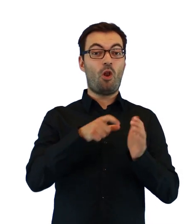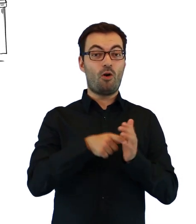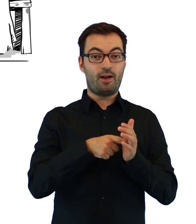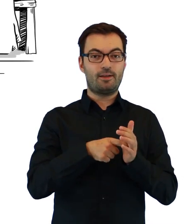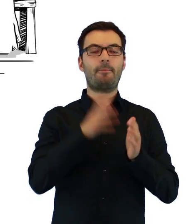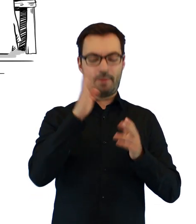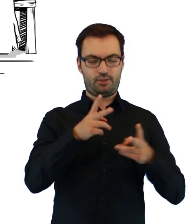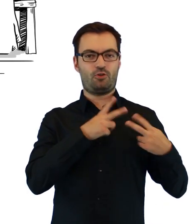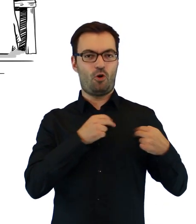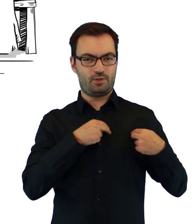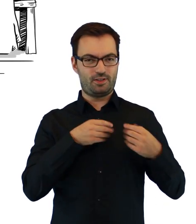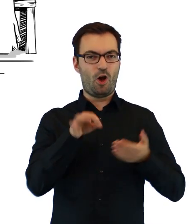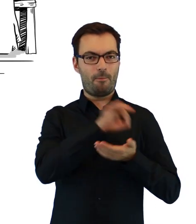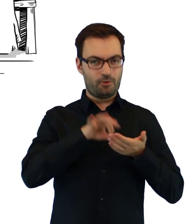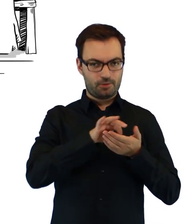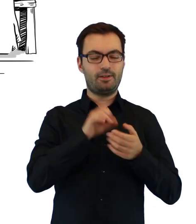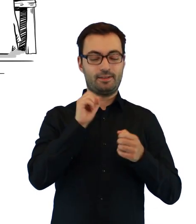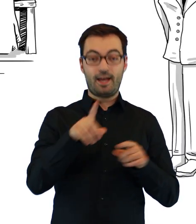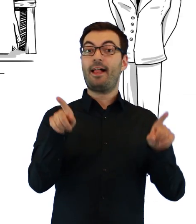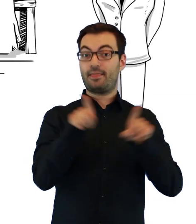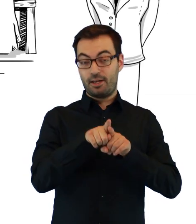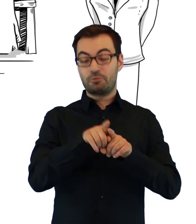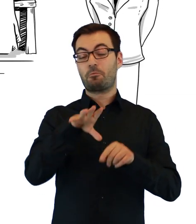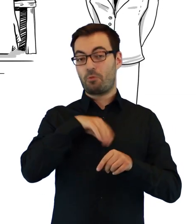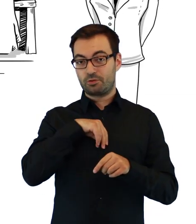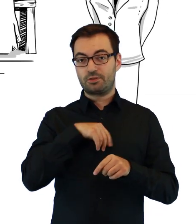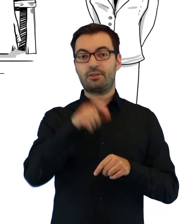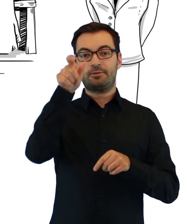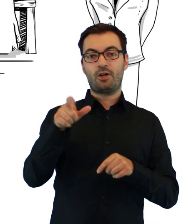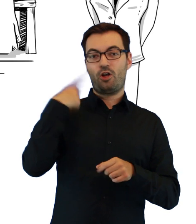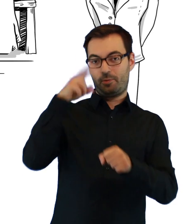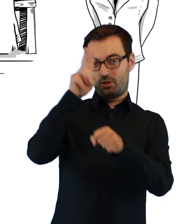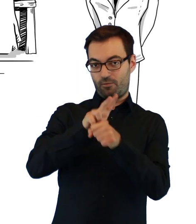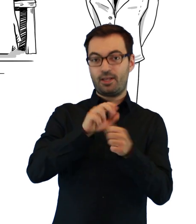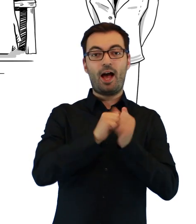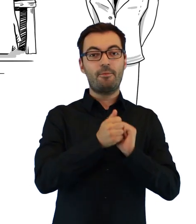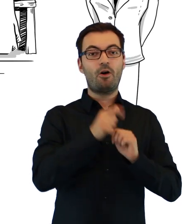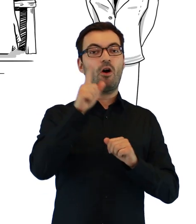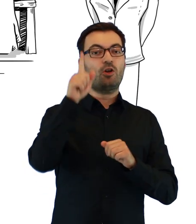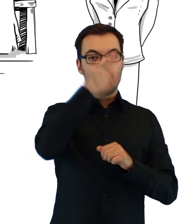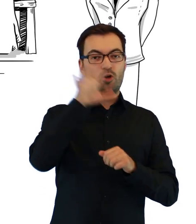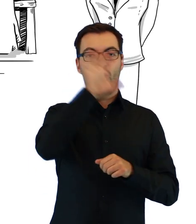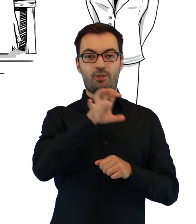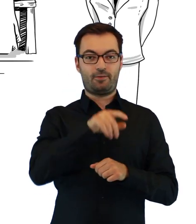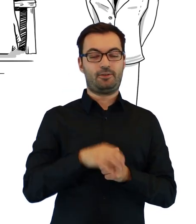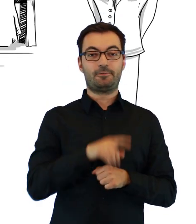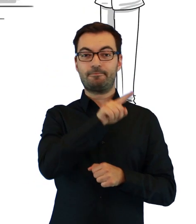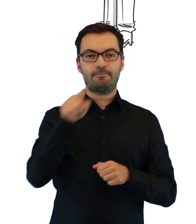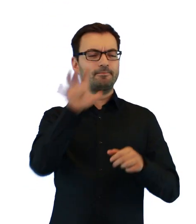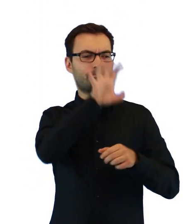lokalu wyborczym oprócz członków obwodowej Komisji Wyborczej możesz spotkać również mężów zaufania i obserwatorów społecznych.